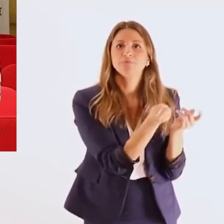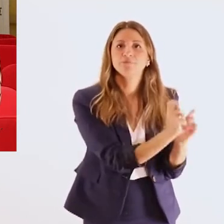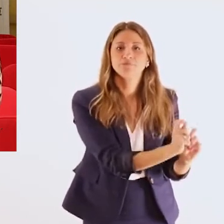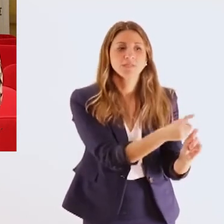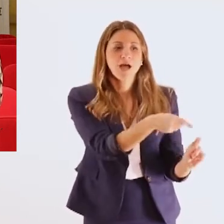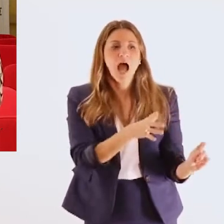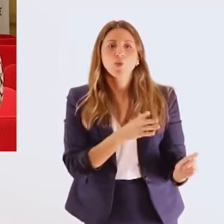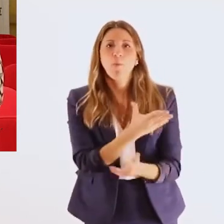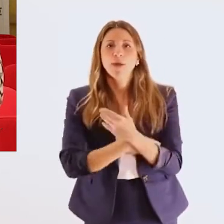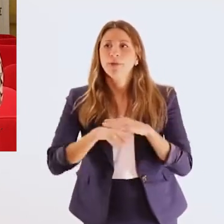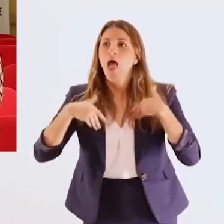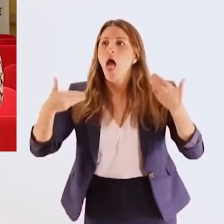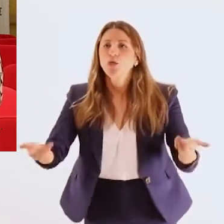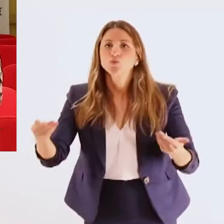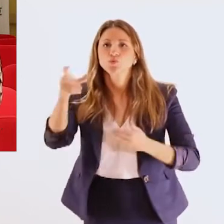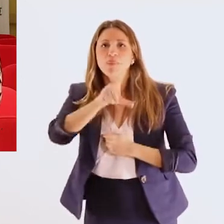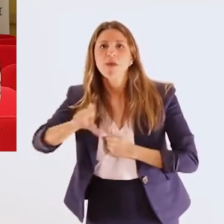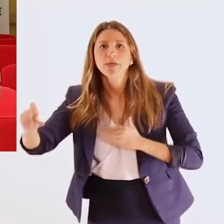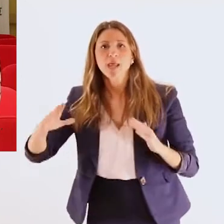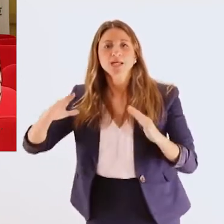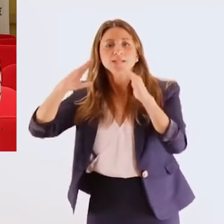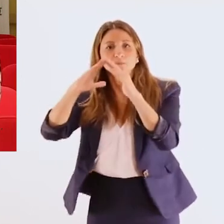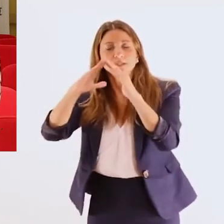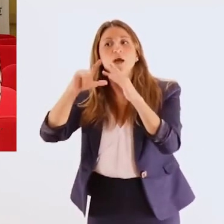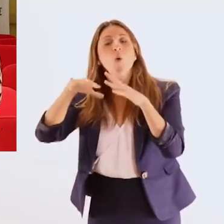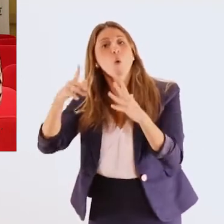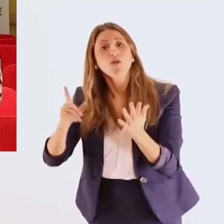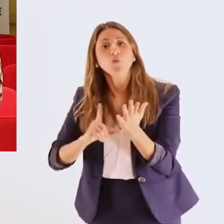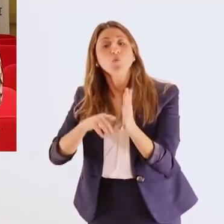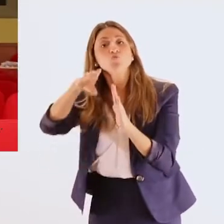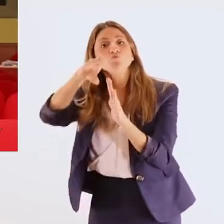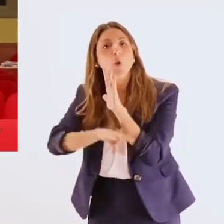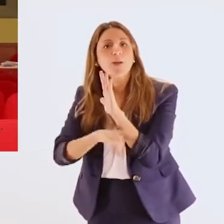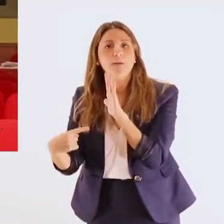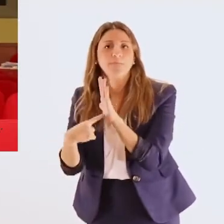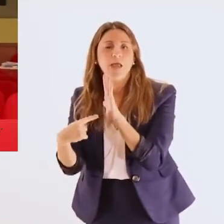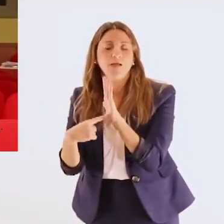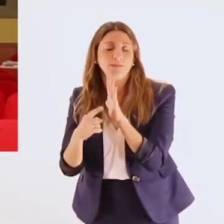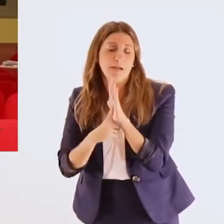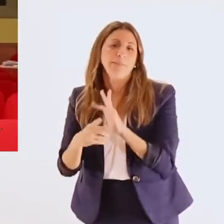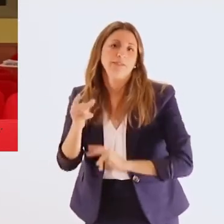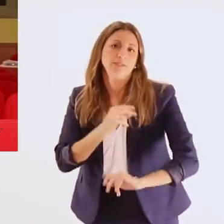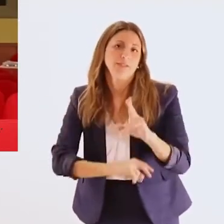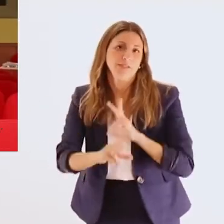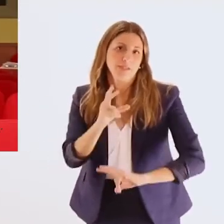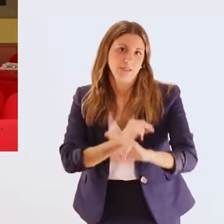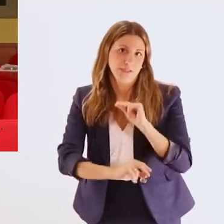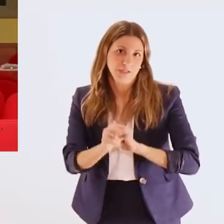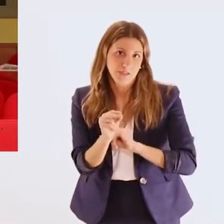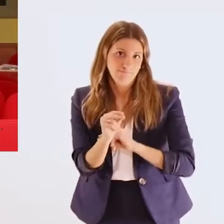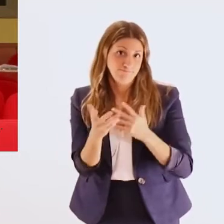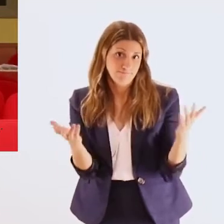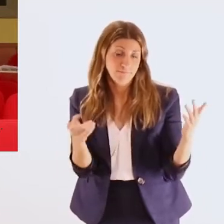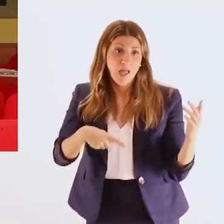της ζωής αυτών των συναδέλφων στα ιδρύματα της χώρας είναι όλο το